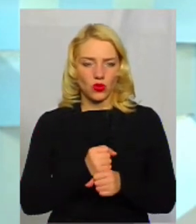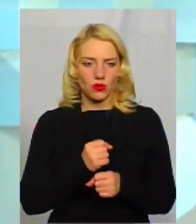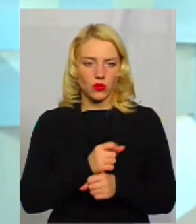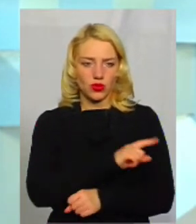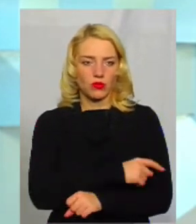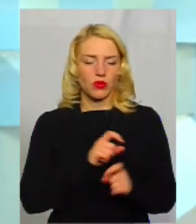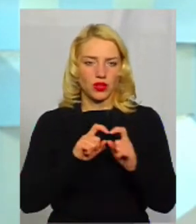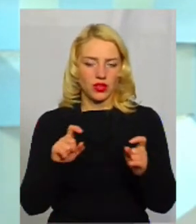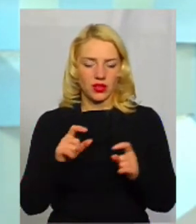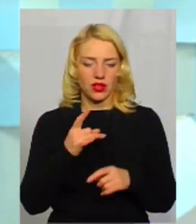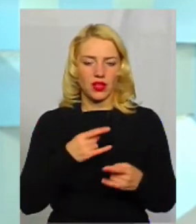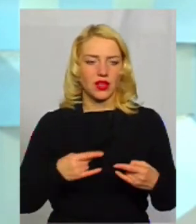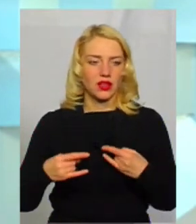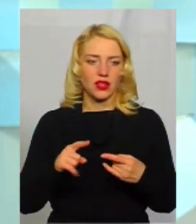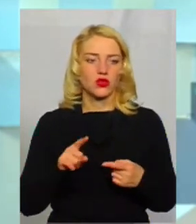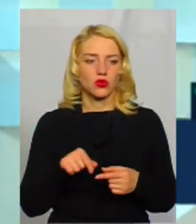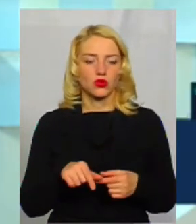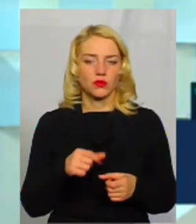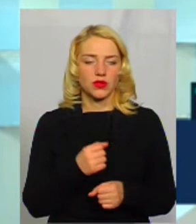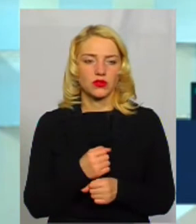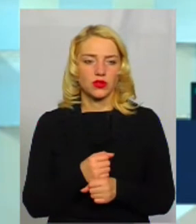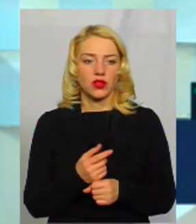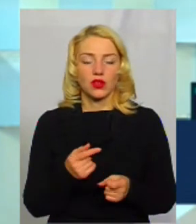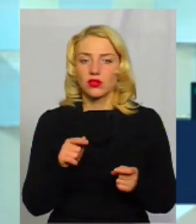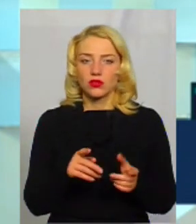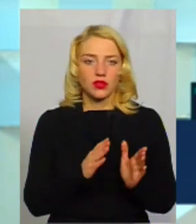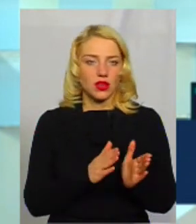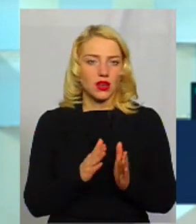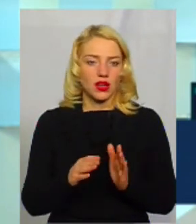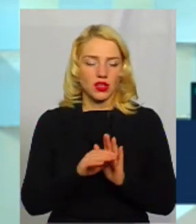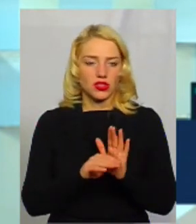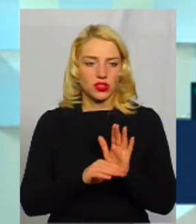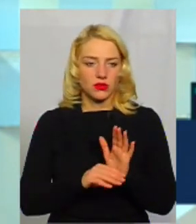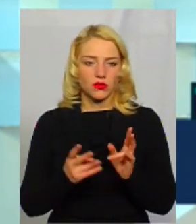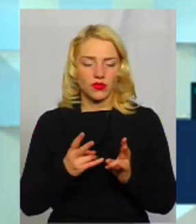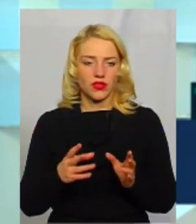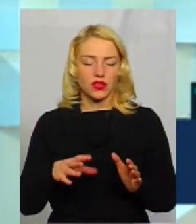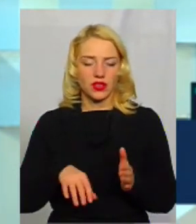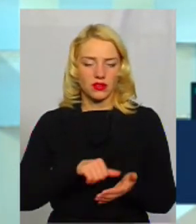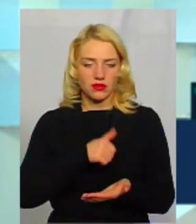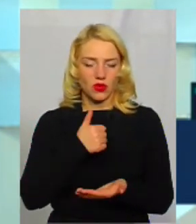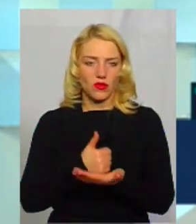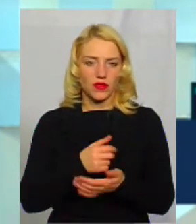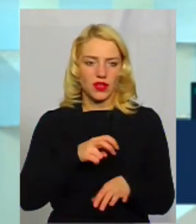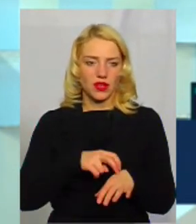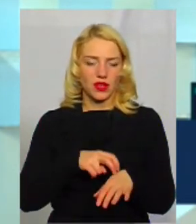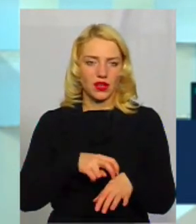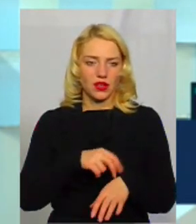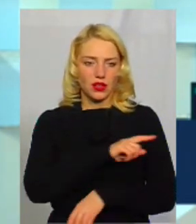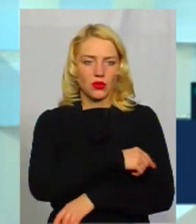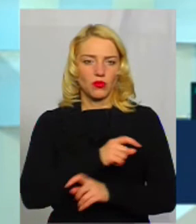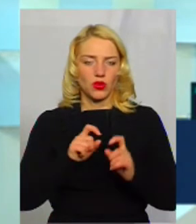що рентген працює. Ну, режим роботи повинен складати головний лікар поліклініки сьогодні.